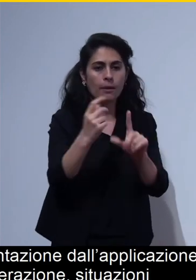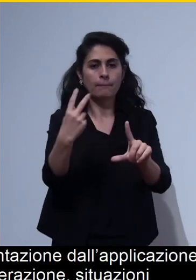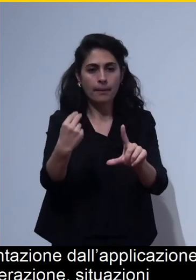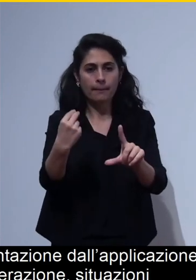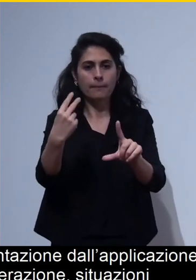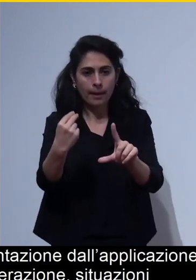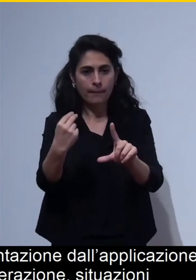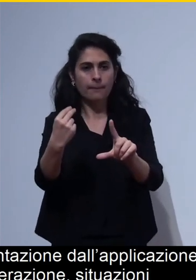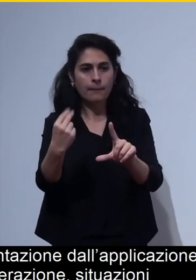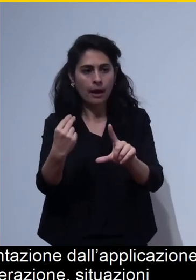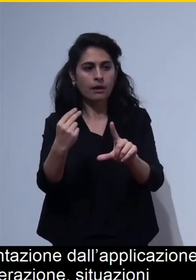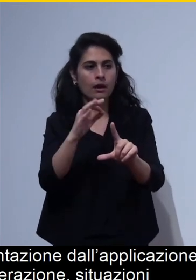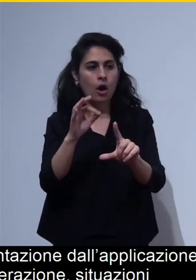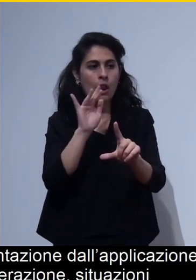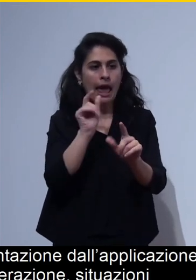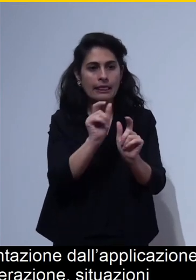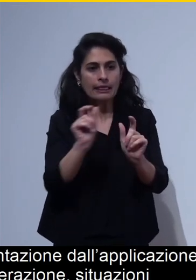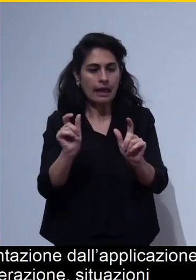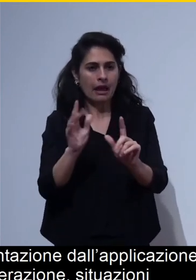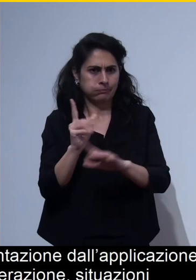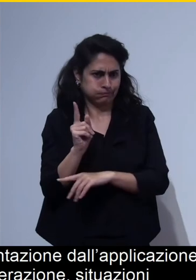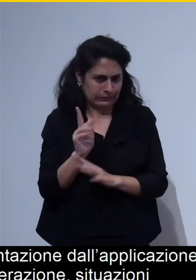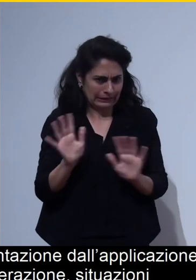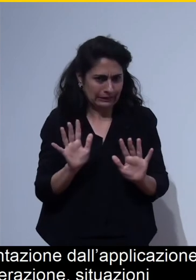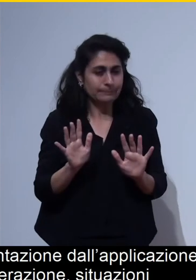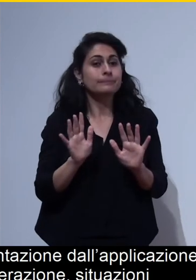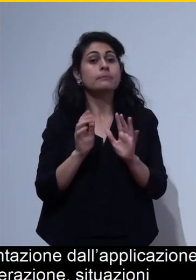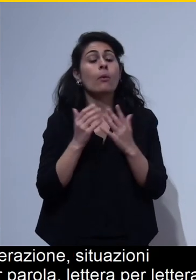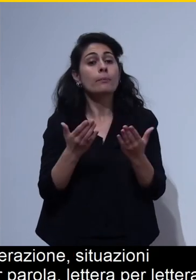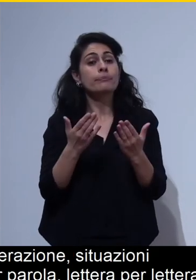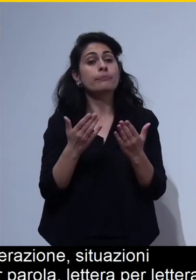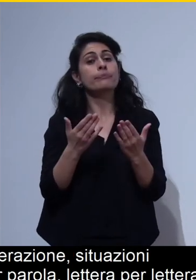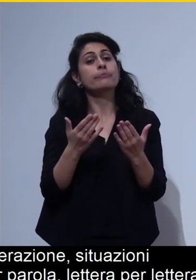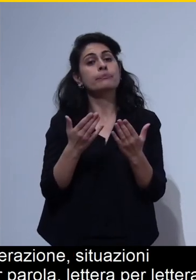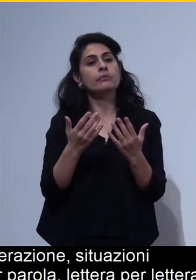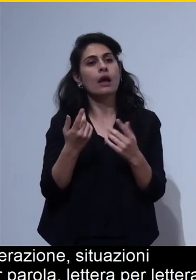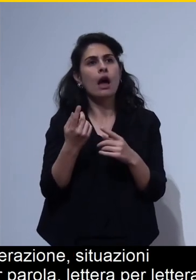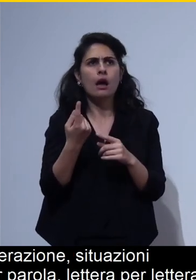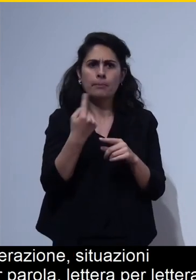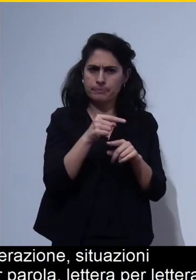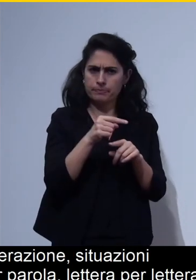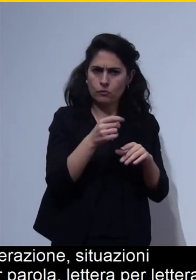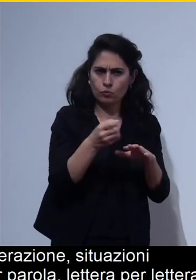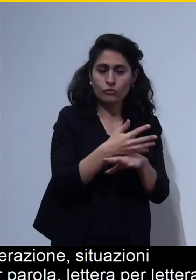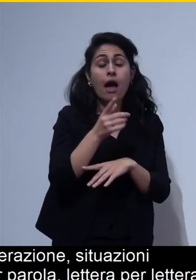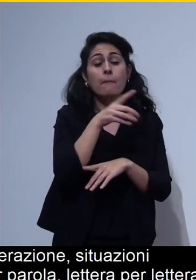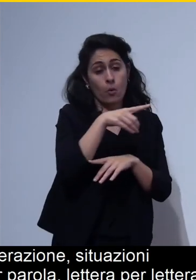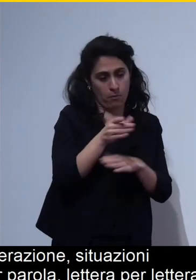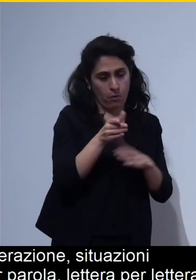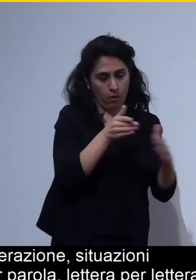anomale. questo si verifica forse un po' meno ma anche con Keynote, quindi